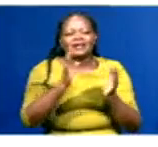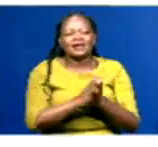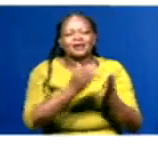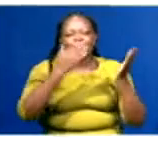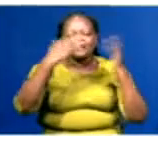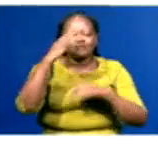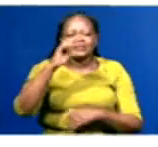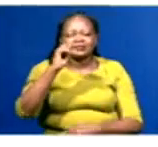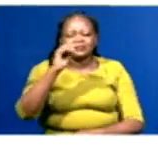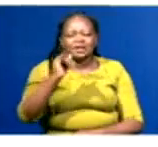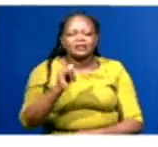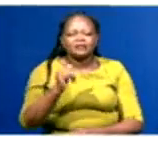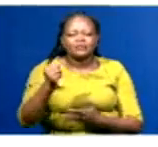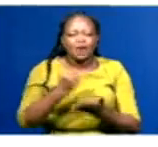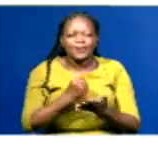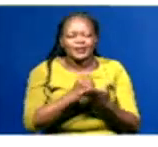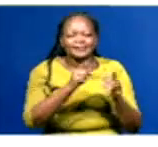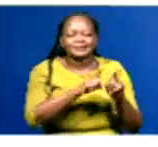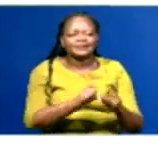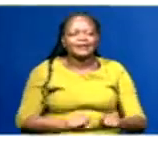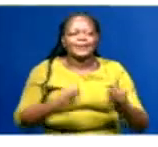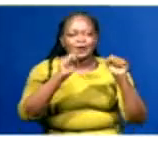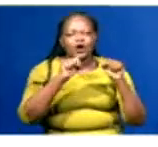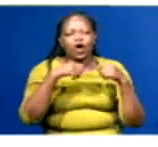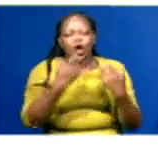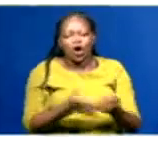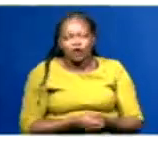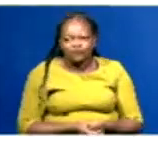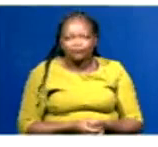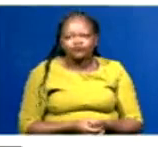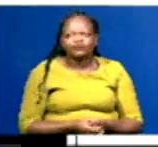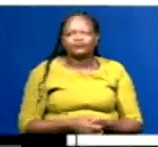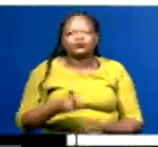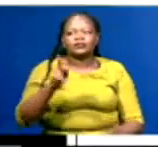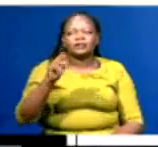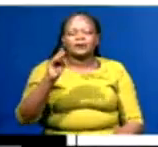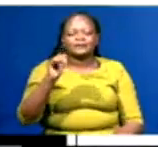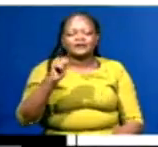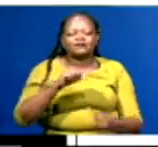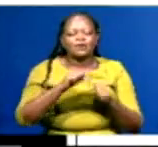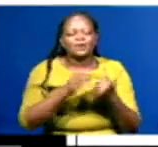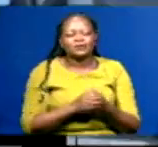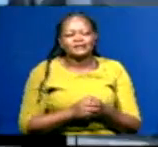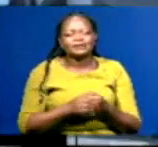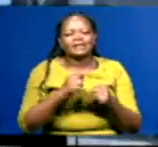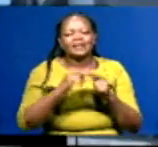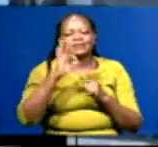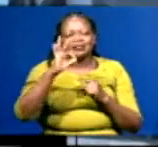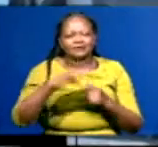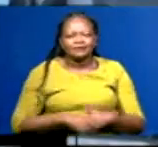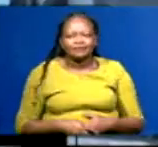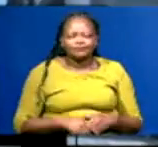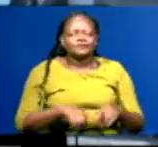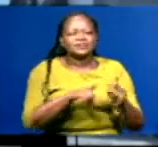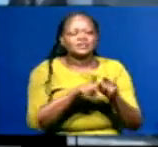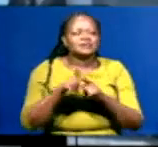Kainga, akiteuliwa mnyakiti mpia wa almashauri ya sambazaji dawa Kemsar, kwa kipindi cha miyakamitatu. Wakati